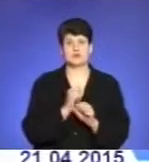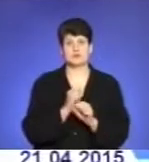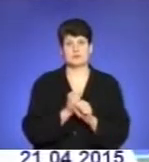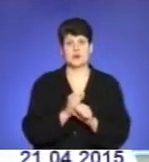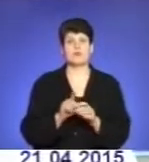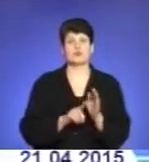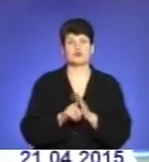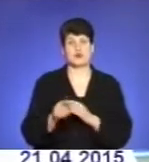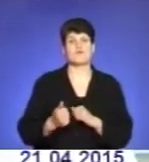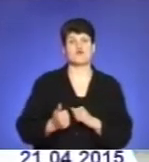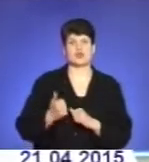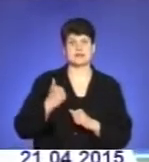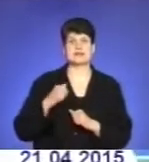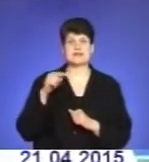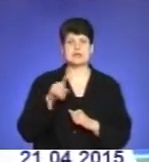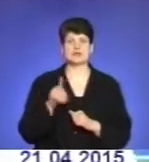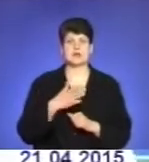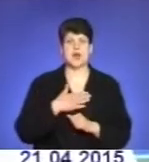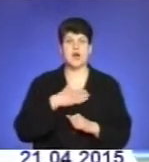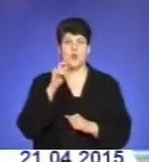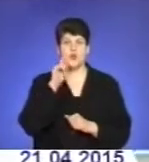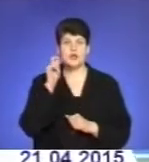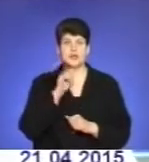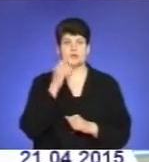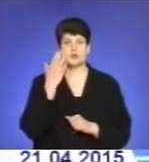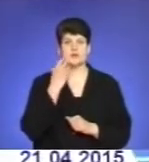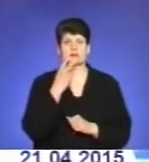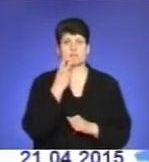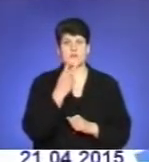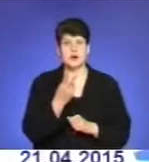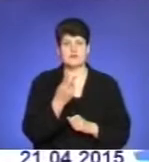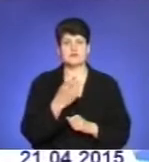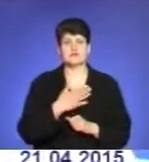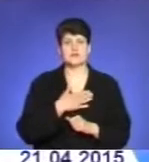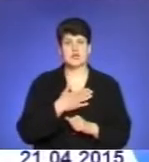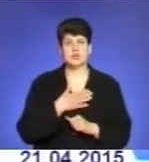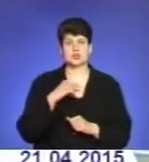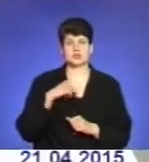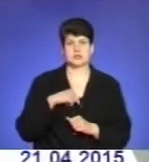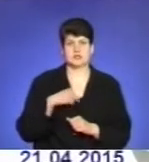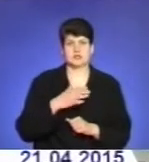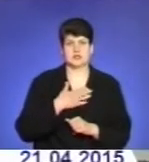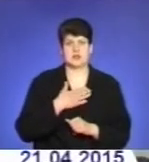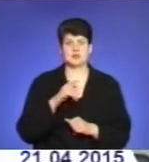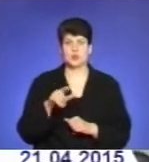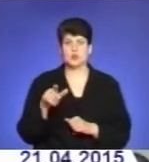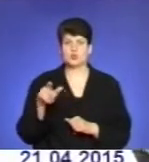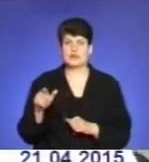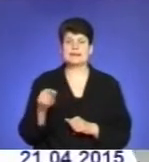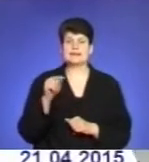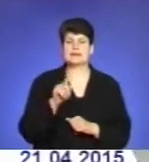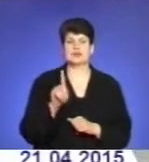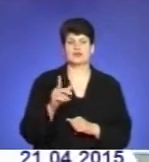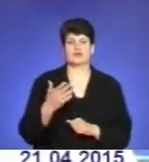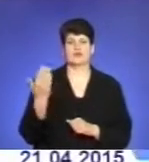гордитись тим, що я українець. От коли бачив цей настрой наших людей на то, що вони